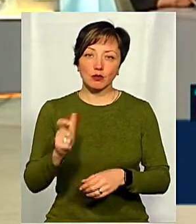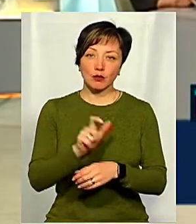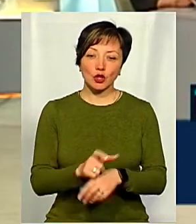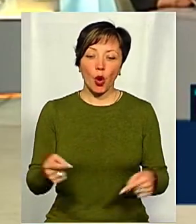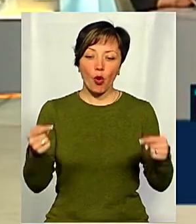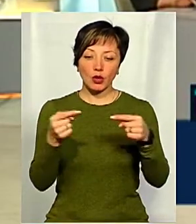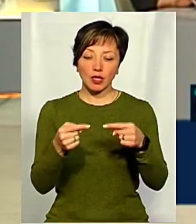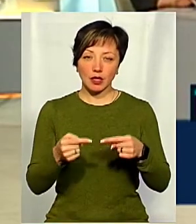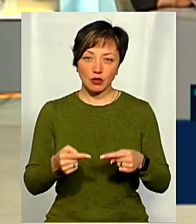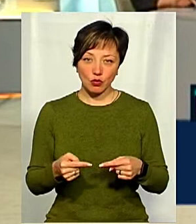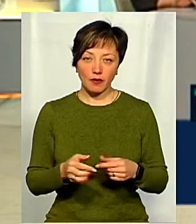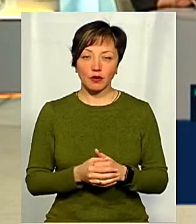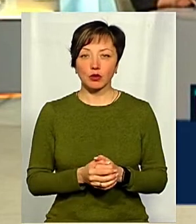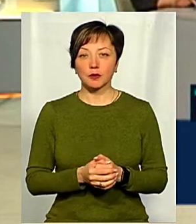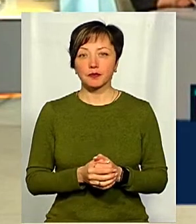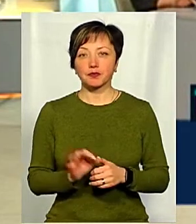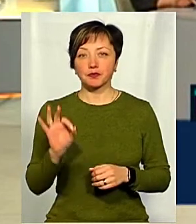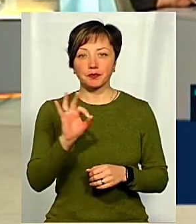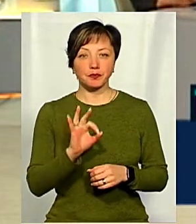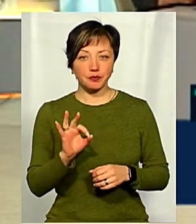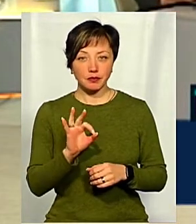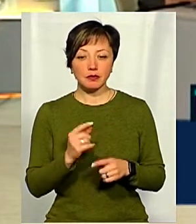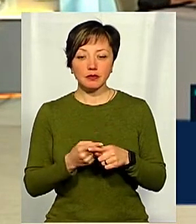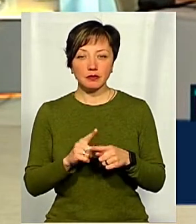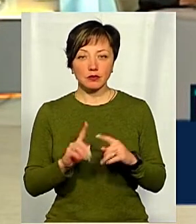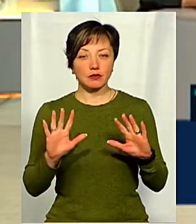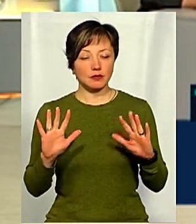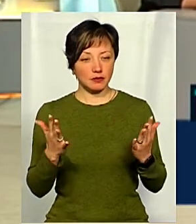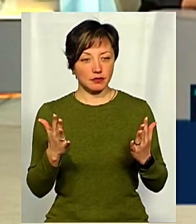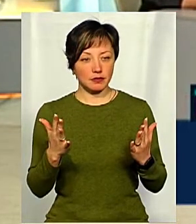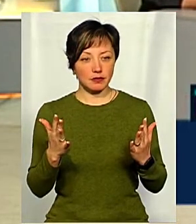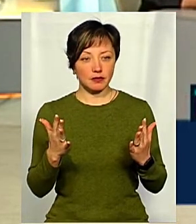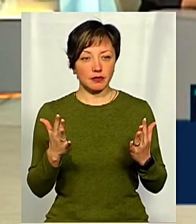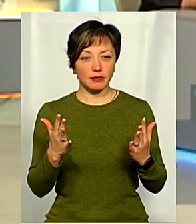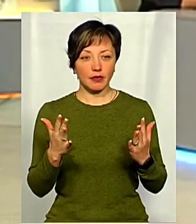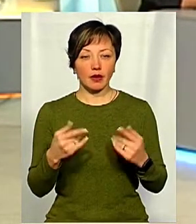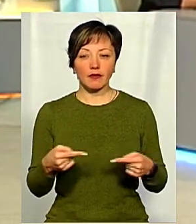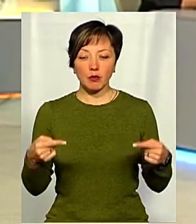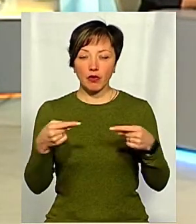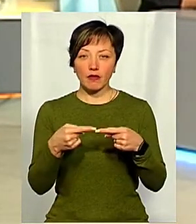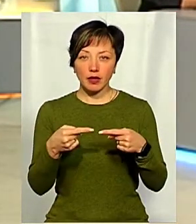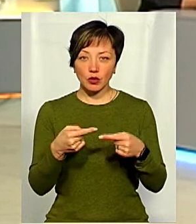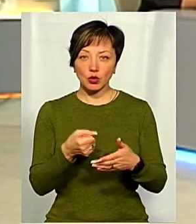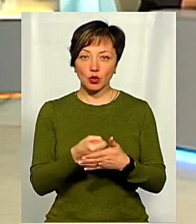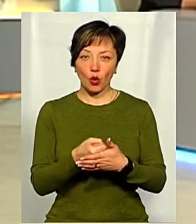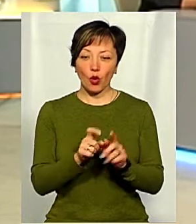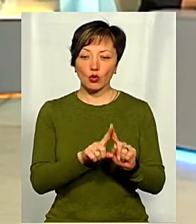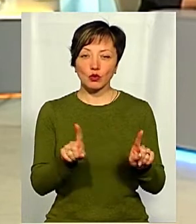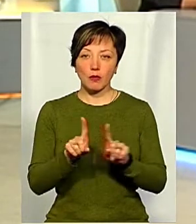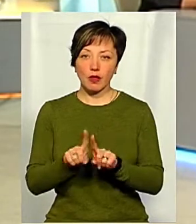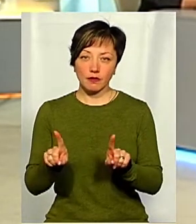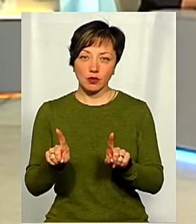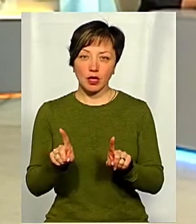конкретизованою відносно ось того випадку, відповідно до певних таких особливостей